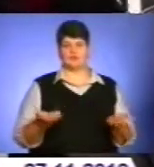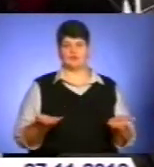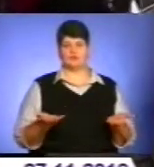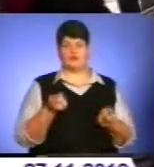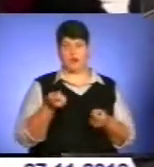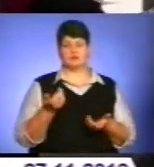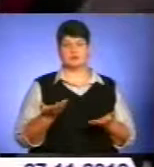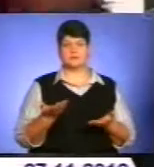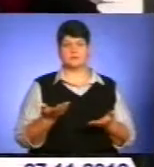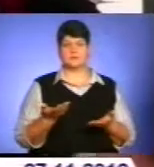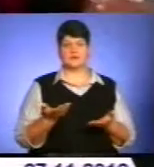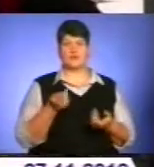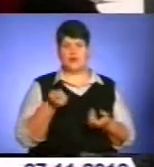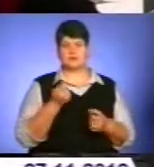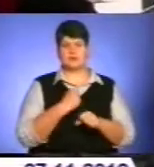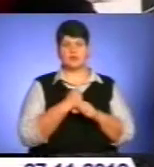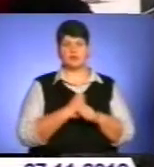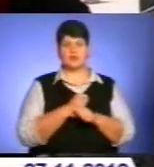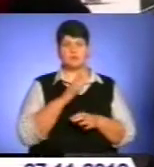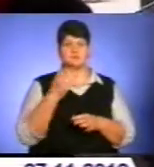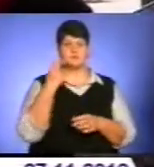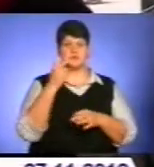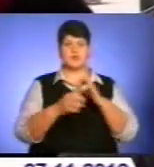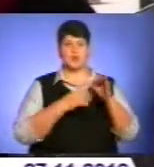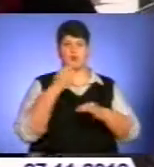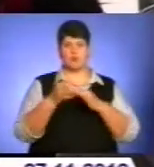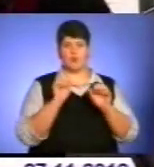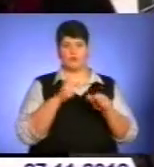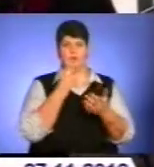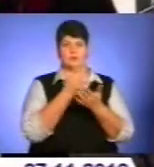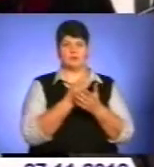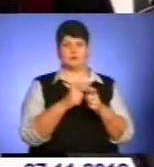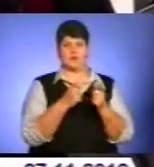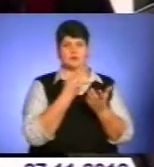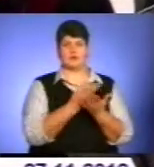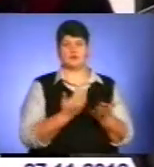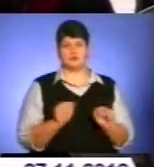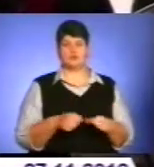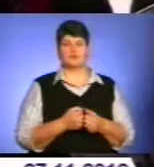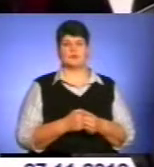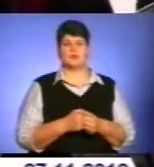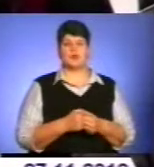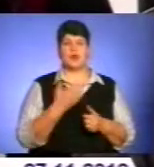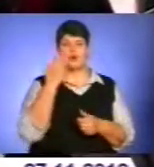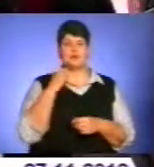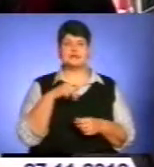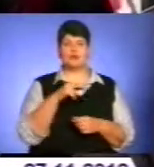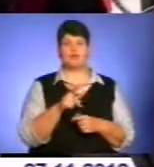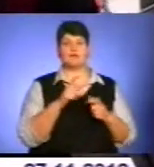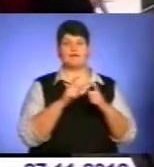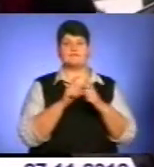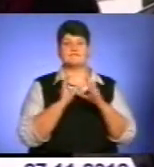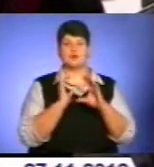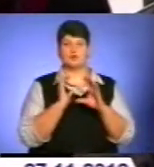касу, там де каса працює добово. О, я маю білет, вам можу показати зараз. Коли заходите в автобус і показуєте